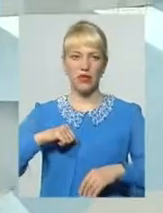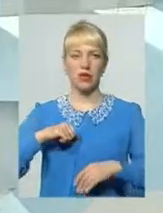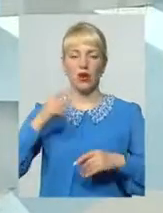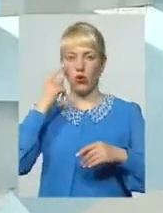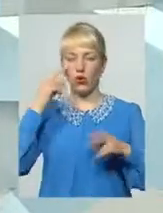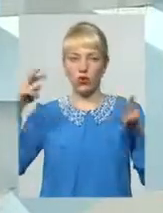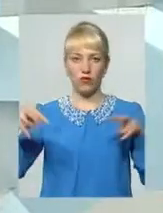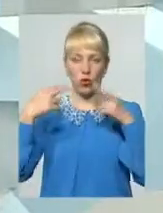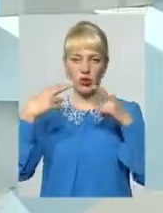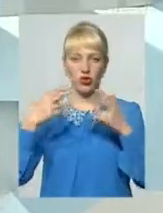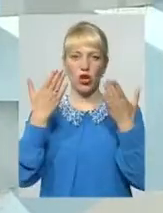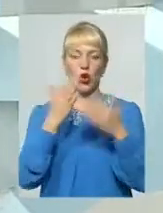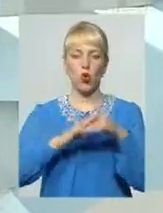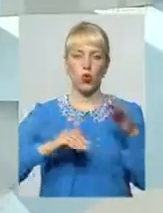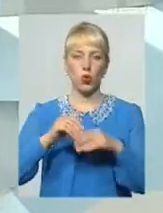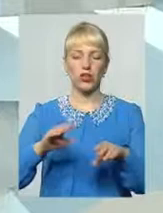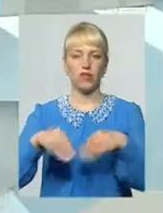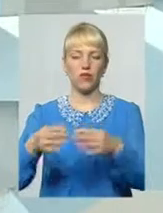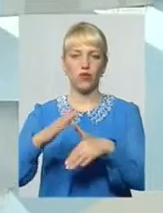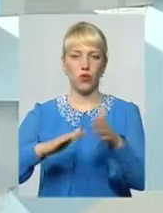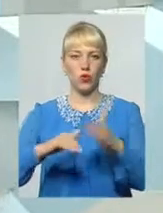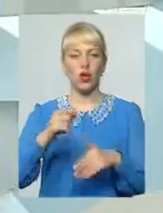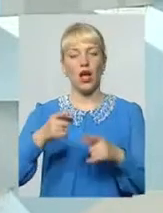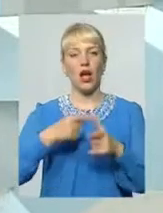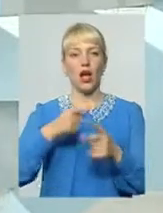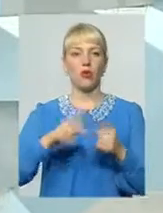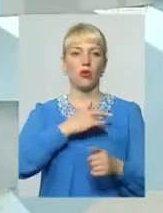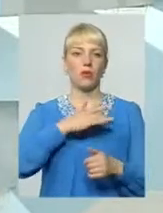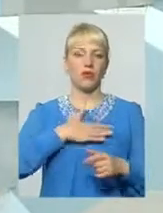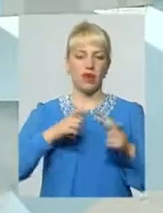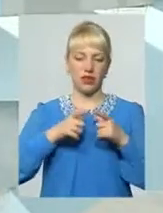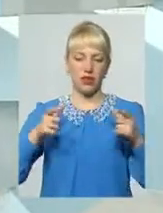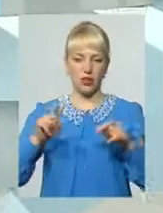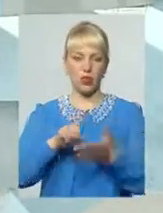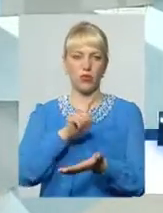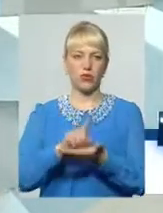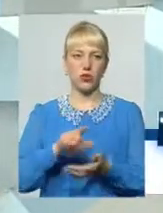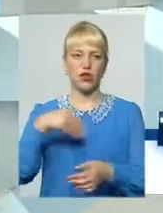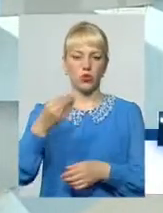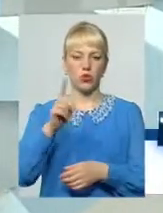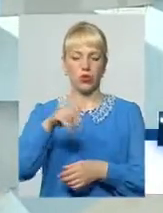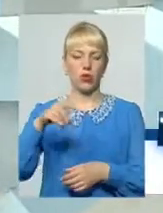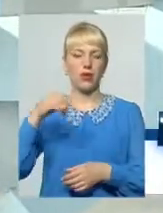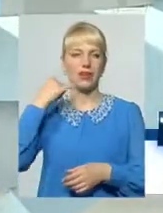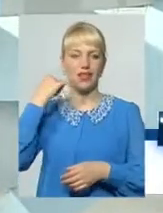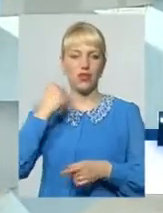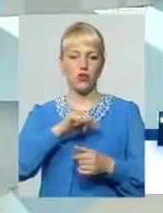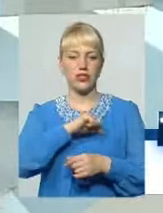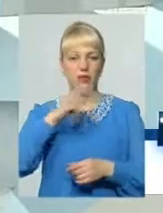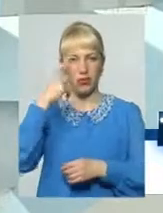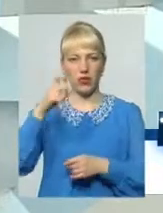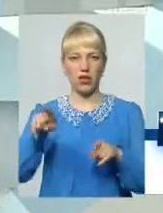очі, руки в руки Або по приват-карточці, але обов'язково даю номер телефону Чи сама повідомляє, ось така людина